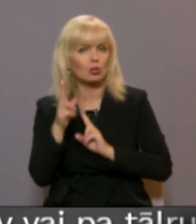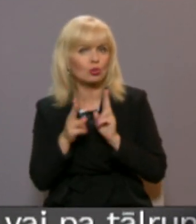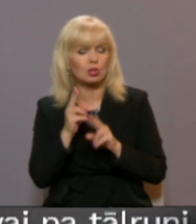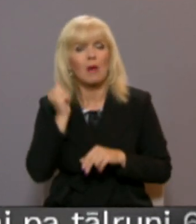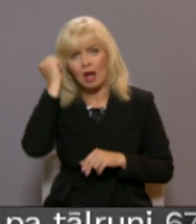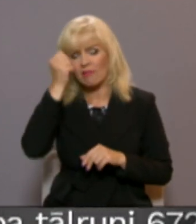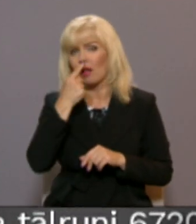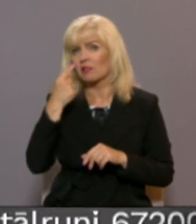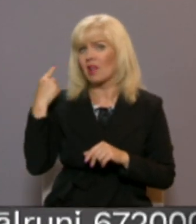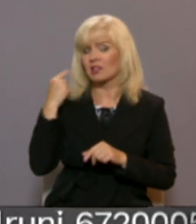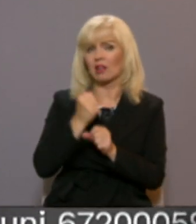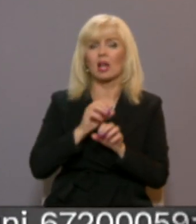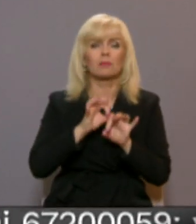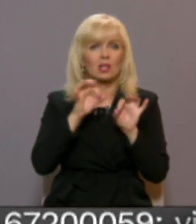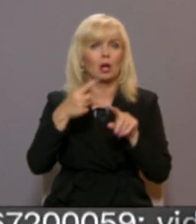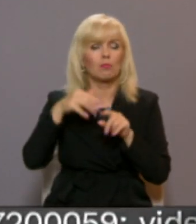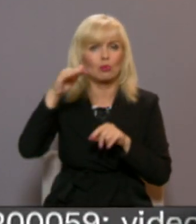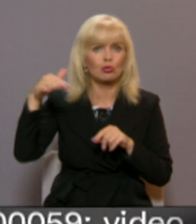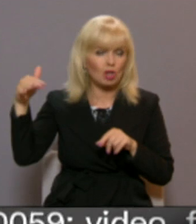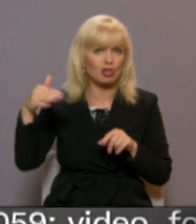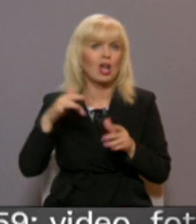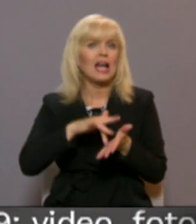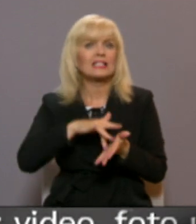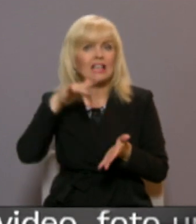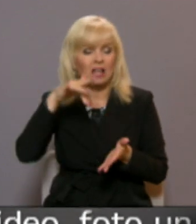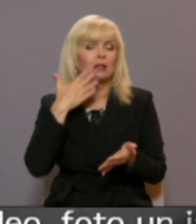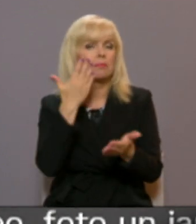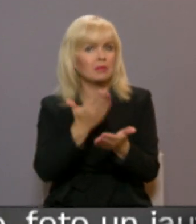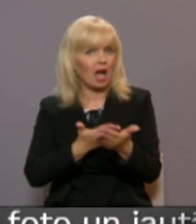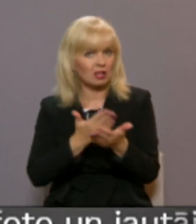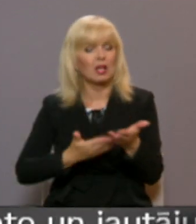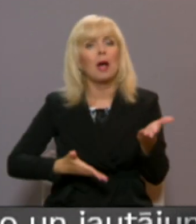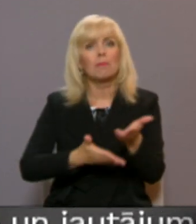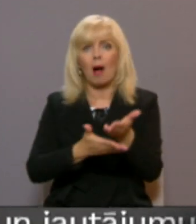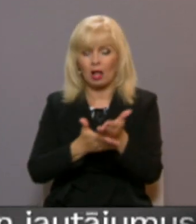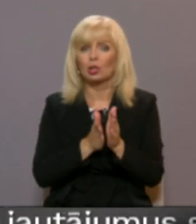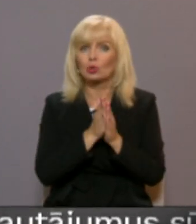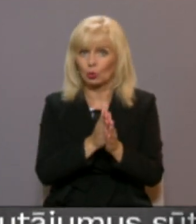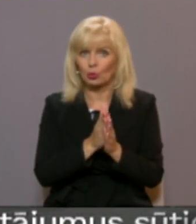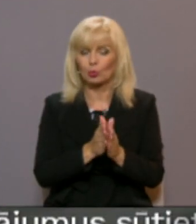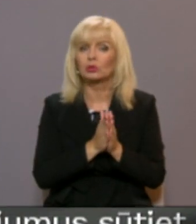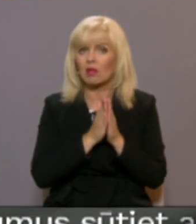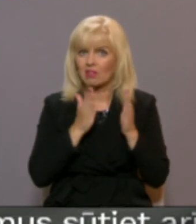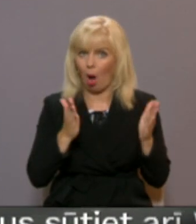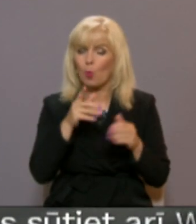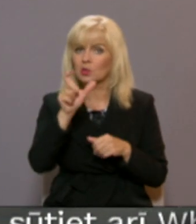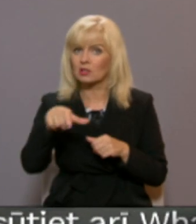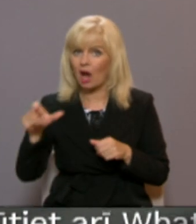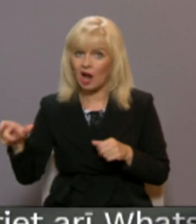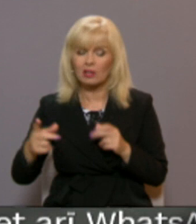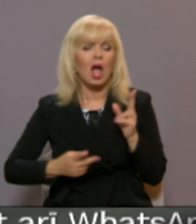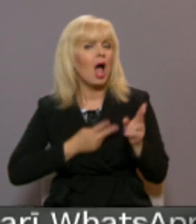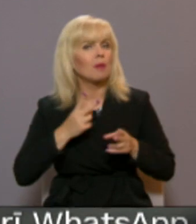Valmierā nesena darba sācis Pusaudžu resursu centrs un jau pierādījies, palīdzība lūdz daudzi. Emocionāli